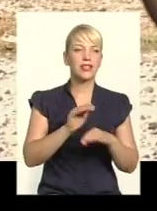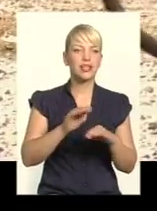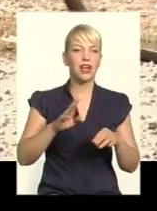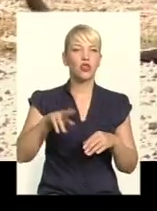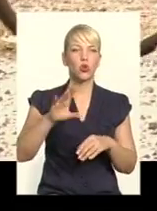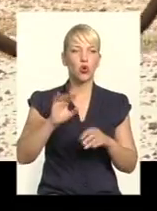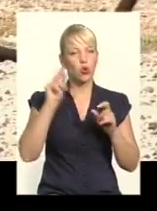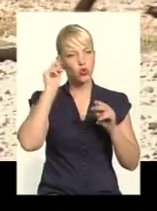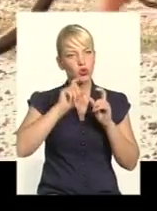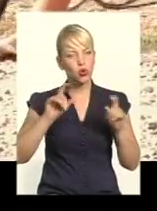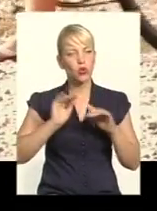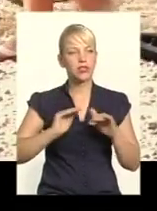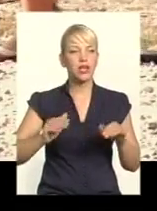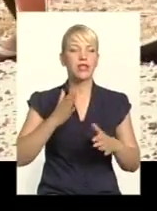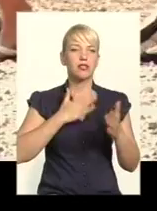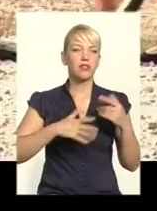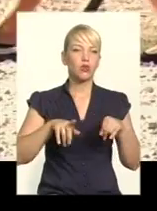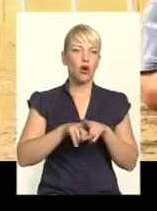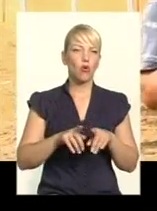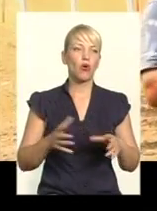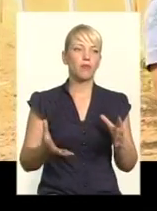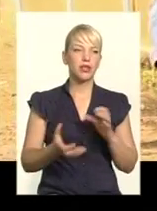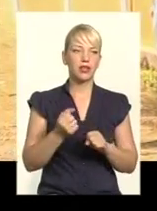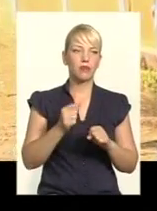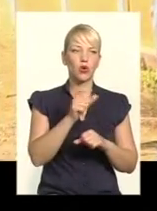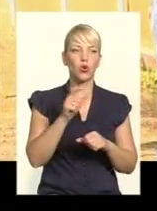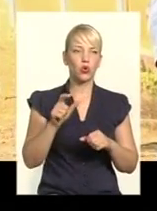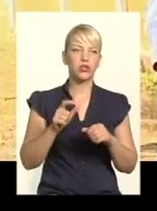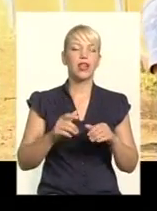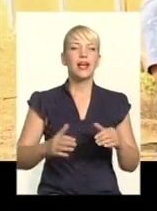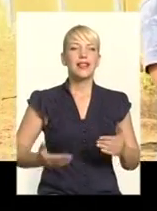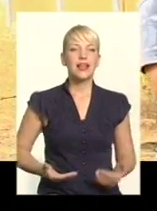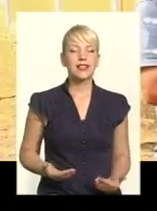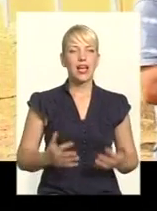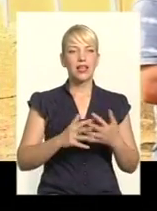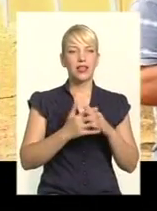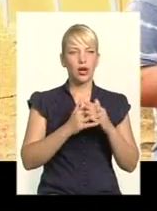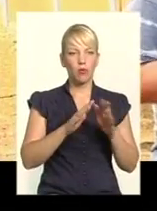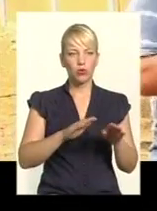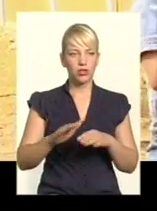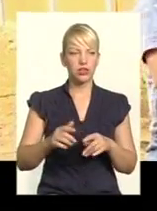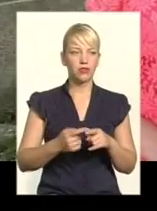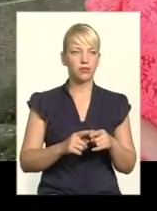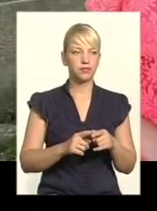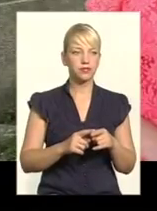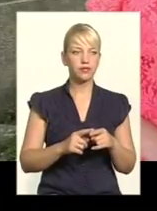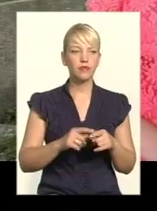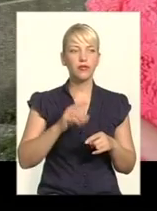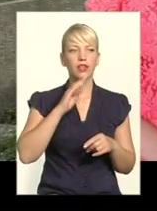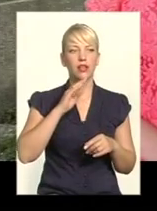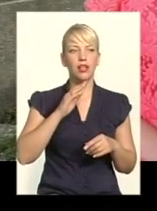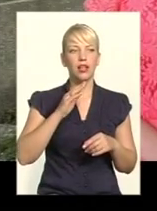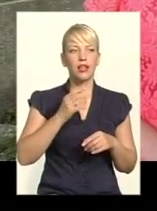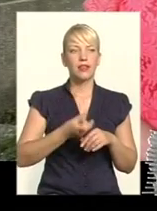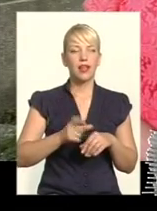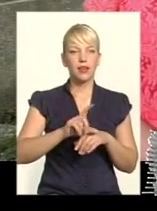Задоволені такою підтримкою і мешканці населених пунктів. Діляться, сьогодні така турбота про житлів сіл – рідкість. Найбільша і